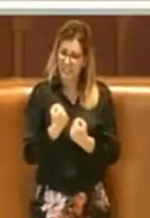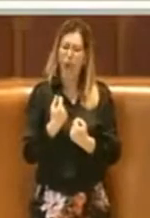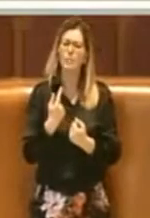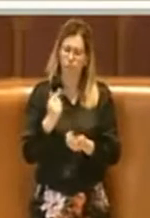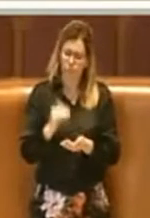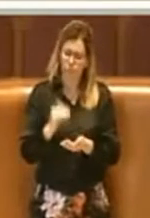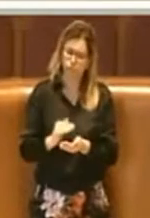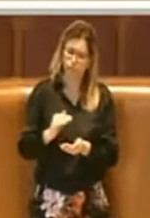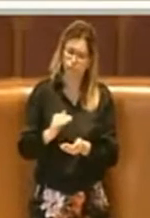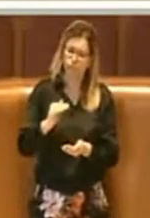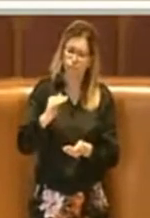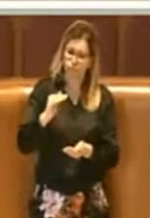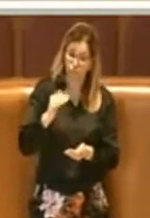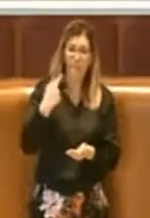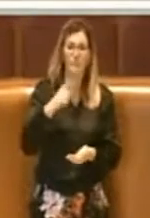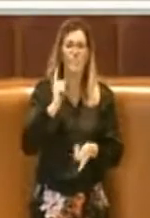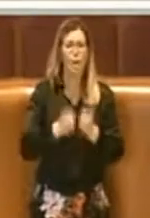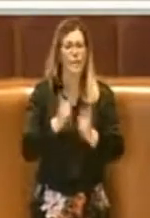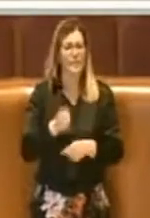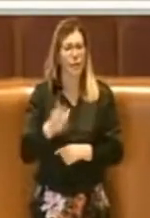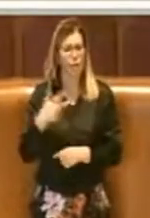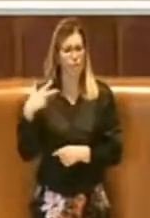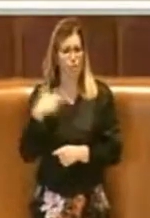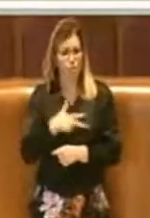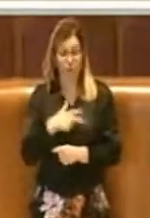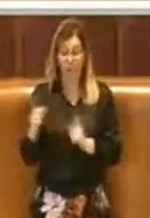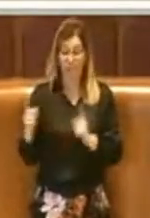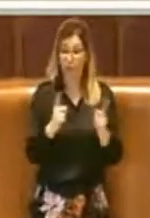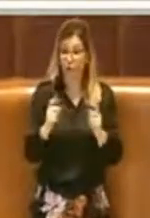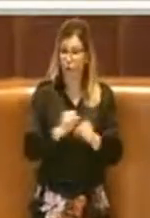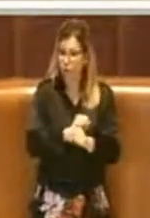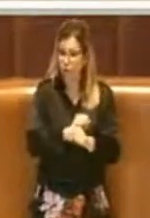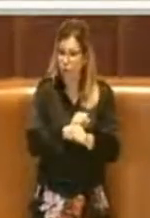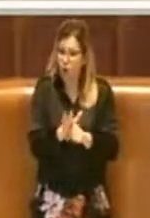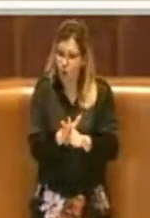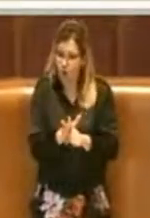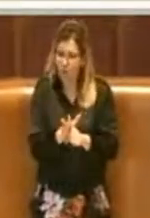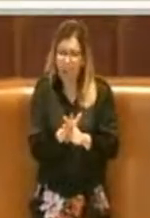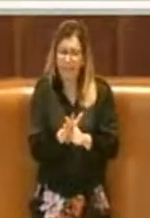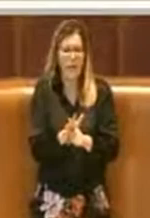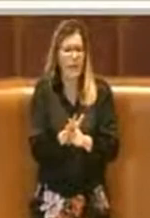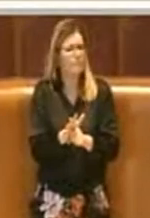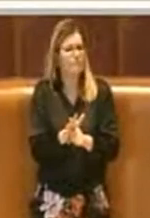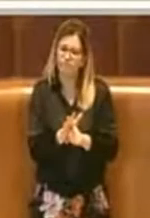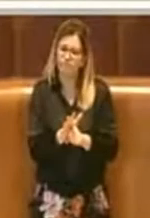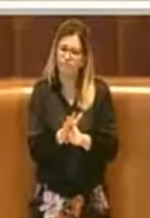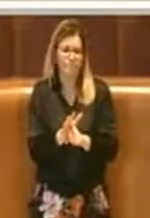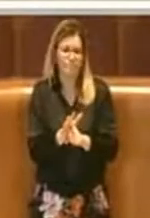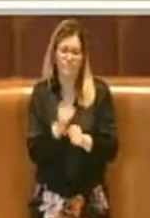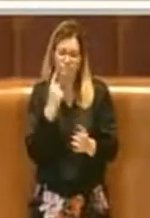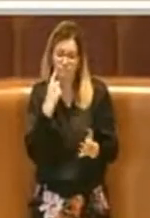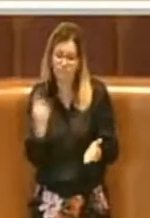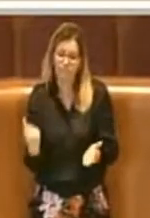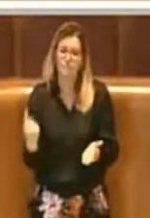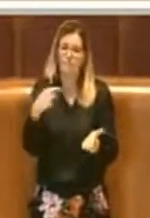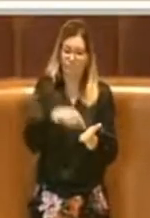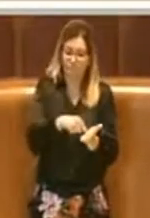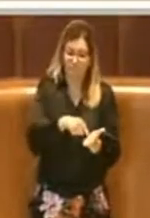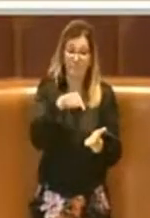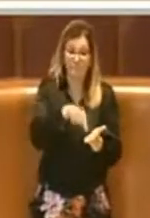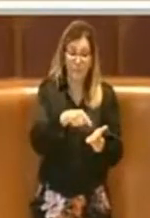nell'ambito delle politiche sociali nel periodo di Covid che non possono essere rimessi all'interno della stessa voce di